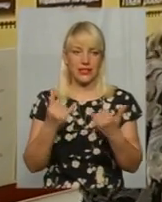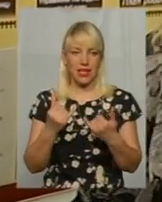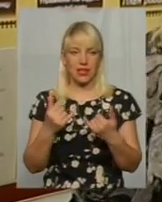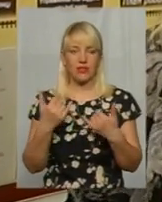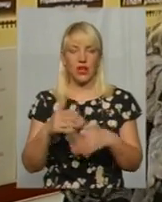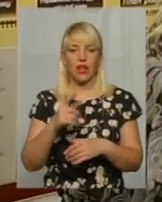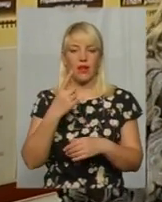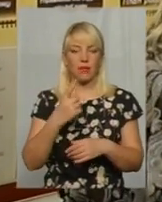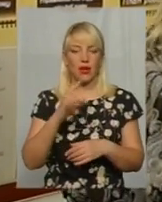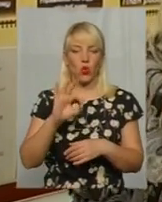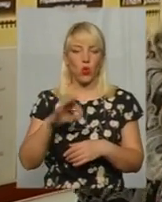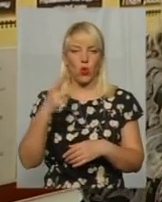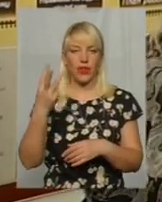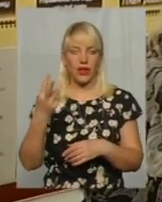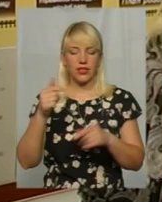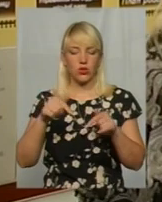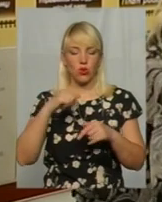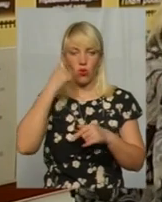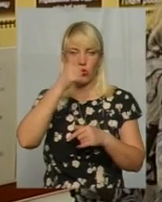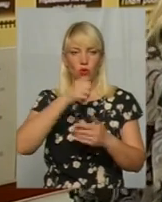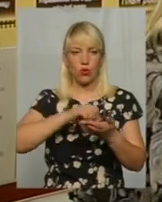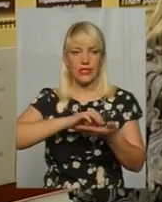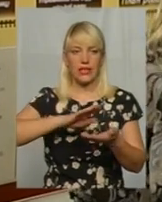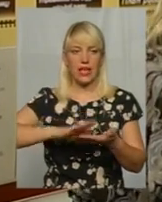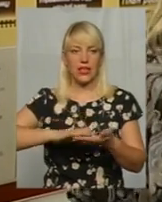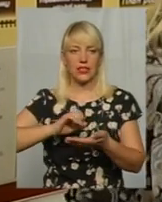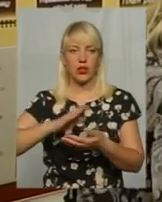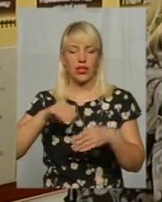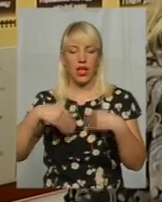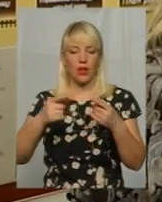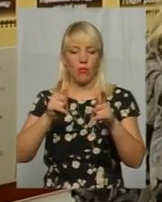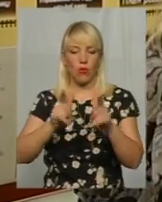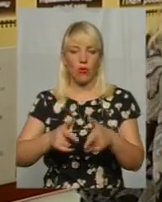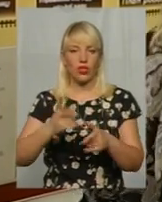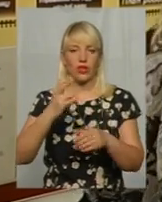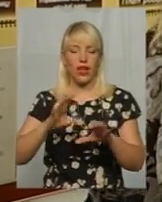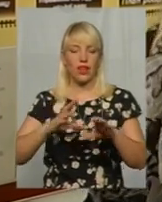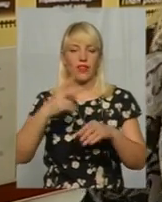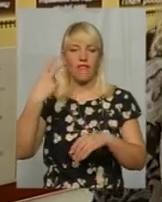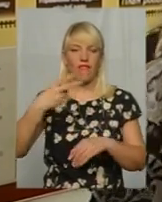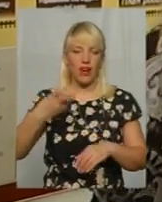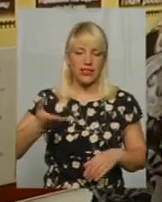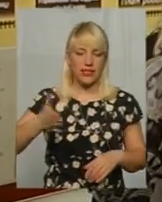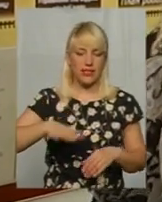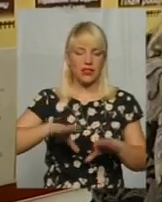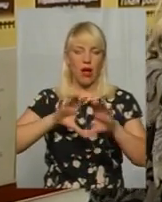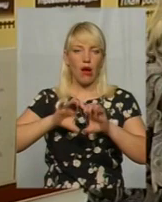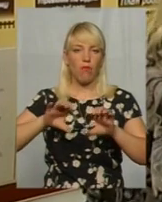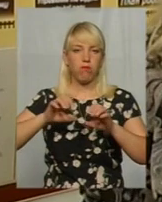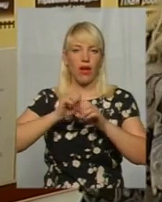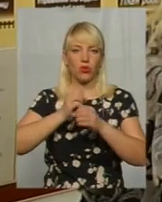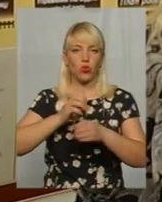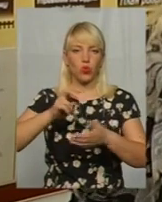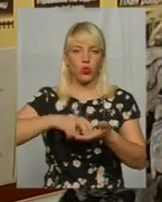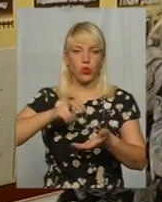.03 цього року заагеструвано, вже видано погодження на 20 батутів. Ці батути всі, згідно рішення